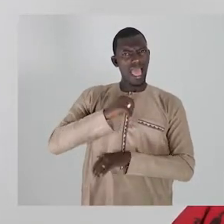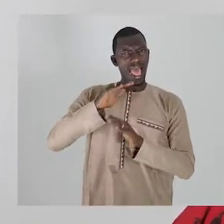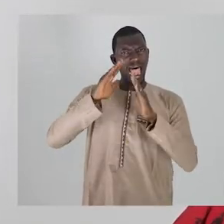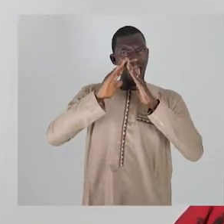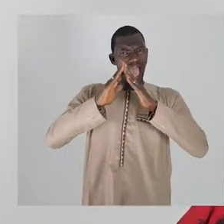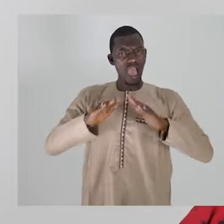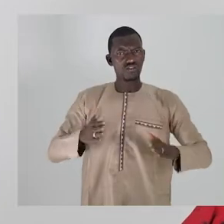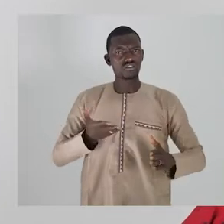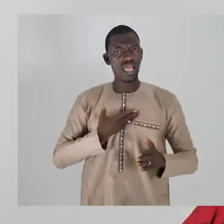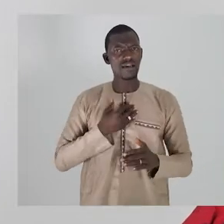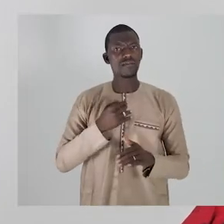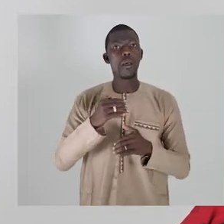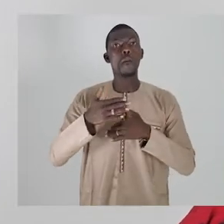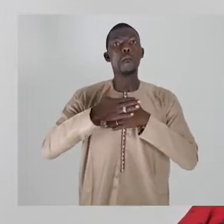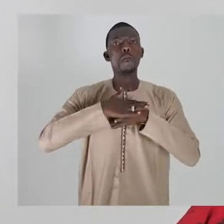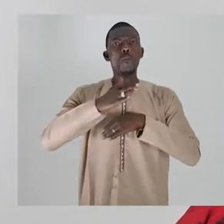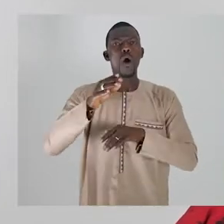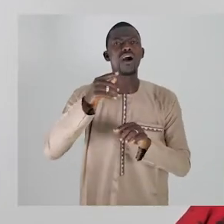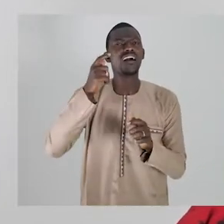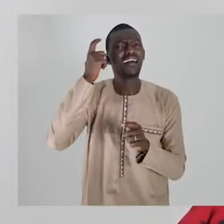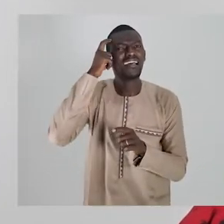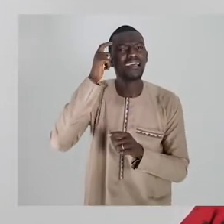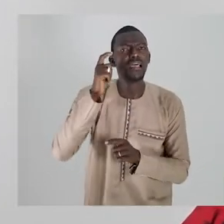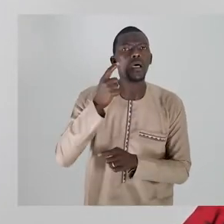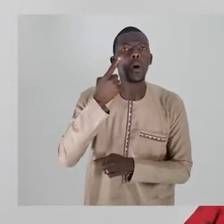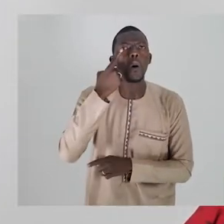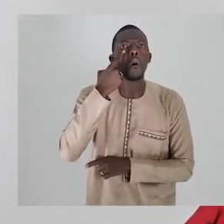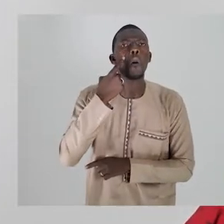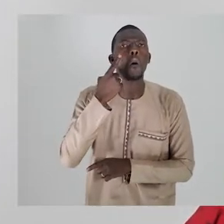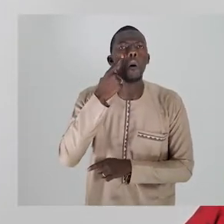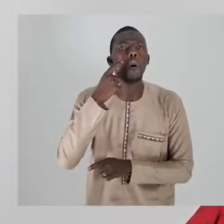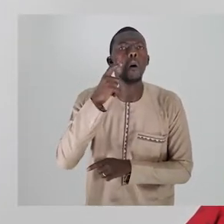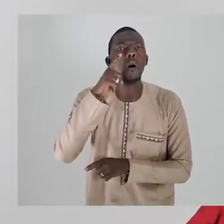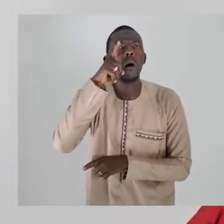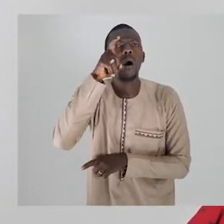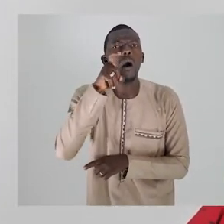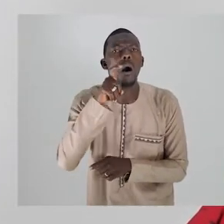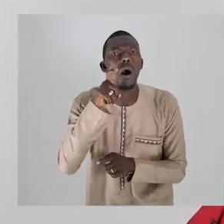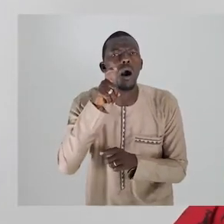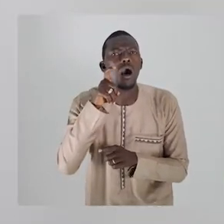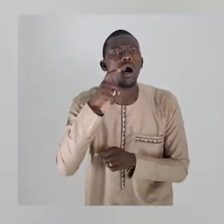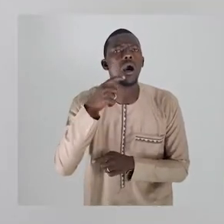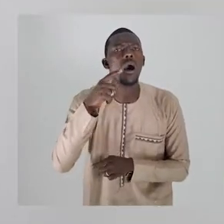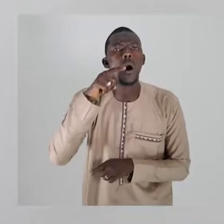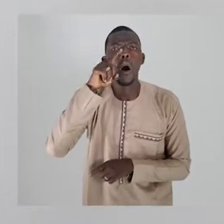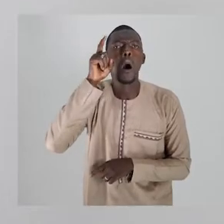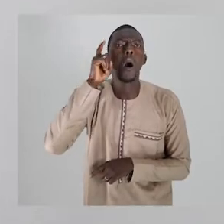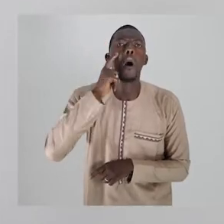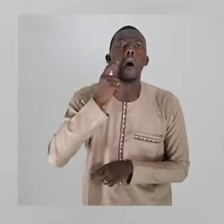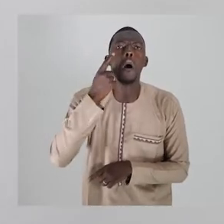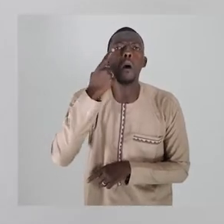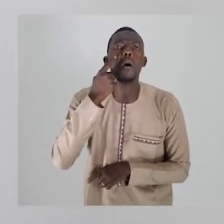sumutoku kiti coronavirus. Baba jifukuwa munu ngwale nuribe na kurimaka. Nika gamena kadumanjumu. Kwa kuroka akiti jwe